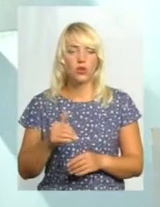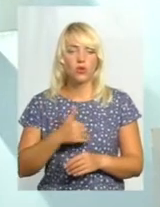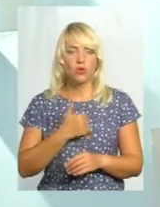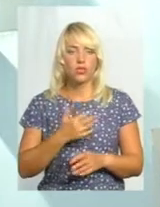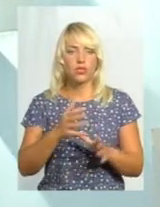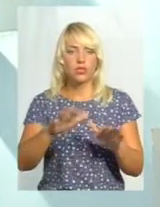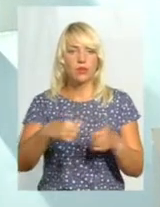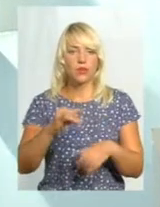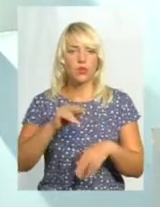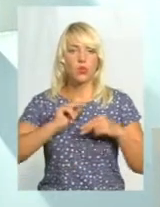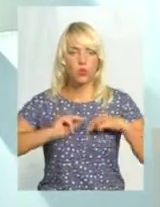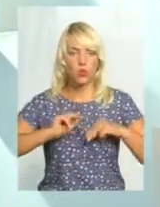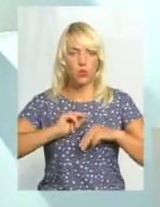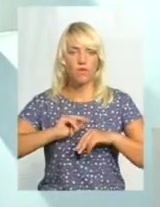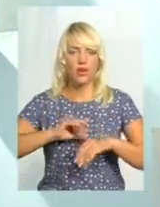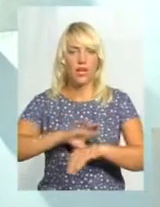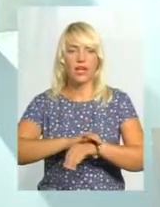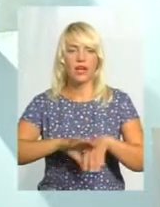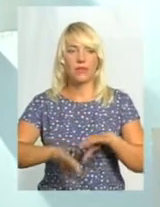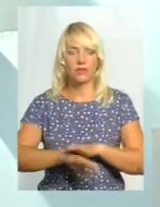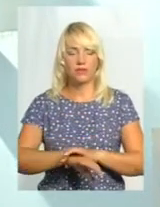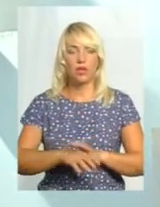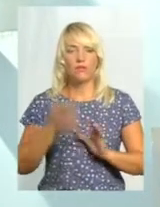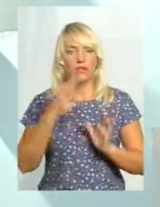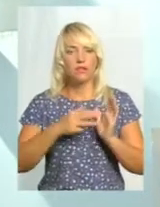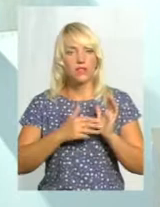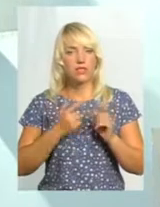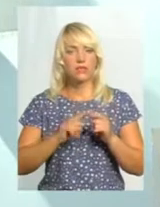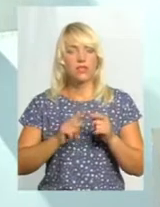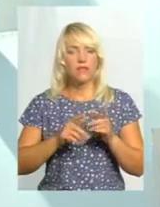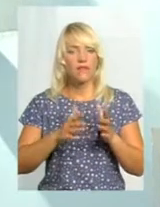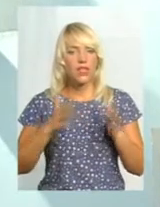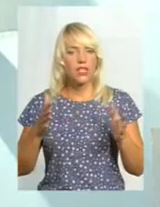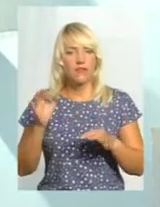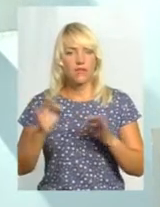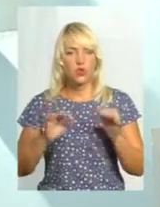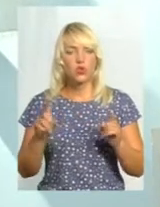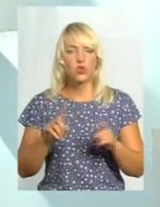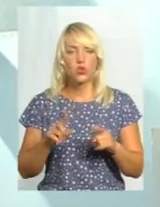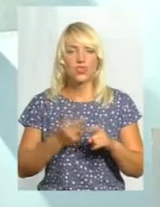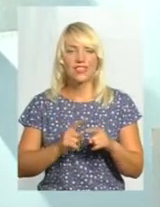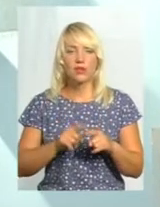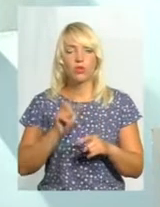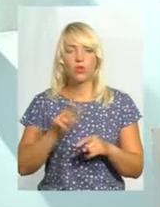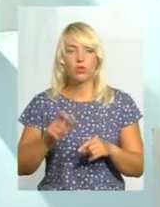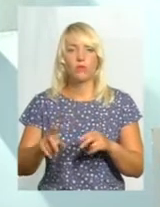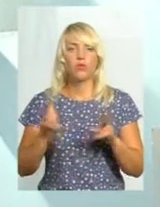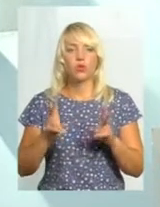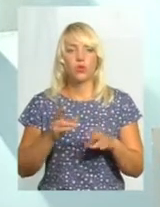58, ну, це достатньо великий відсоток. От що цим людям, які зовсім